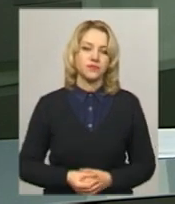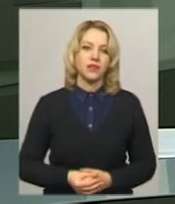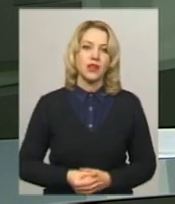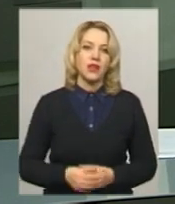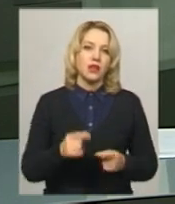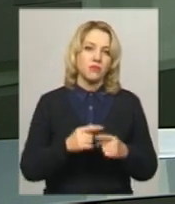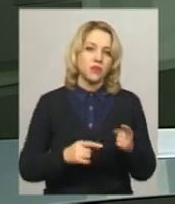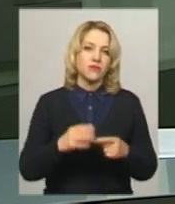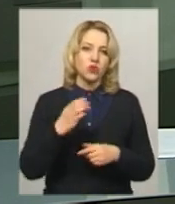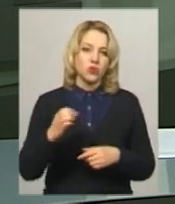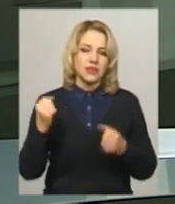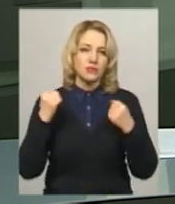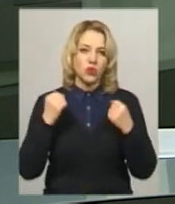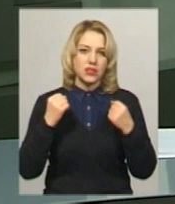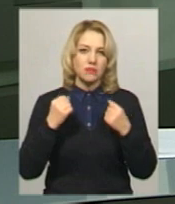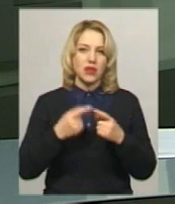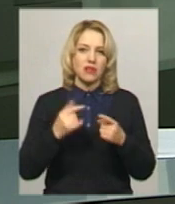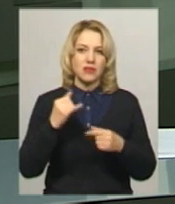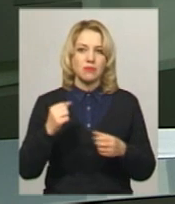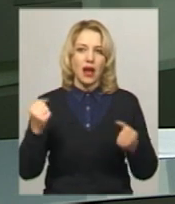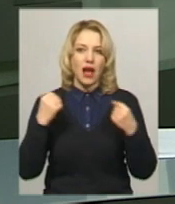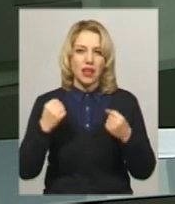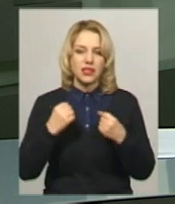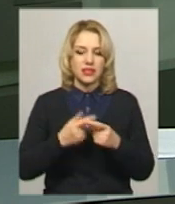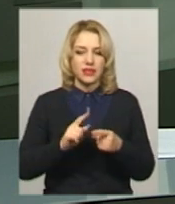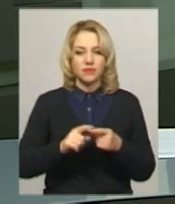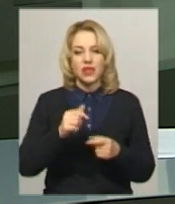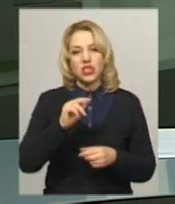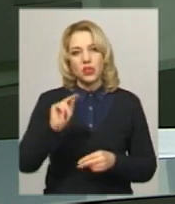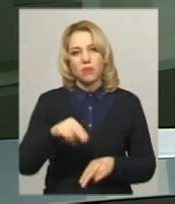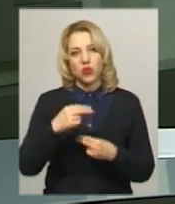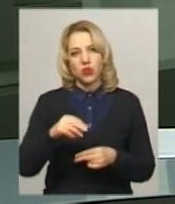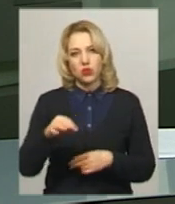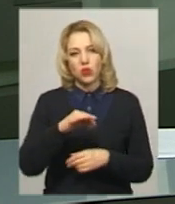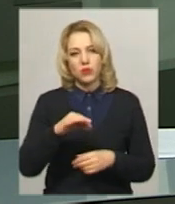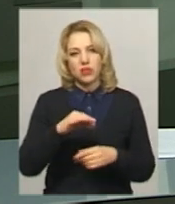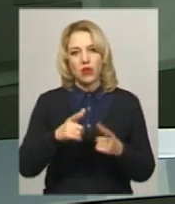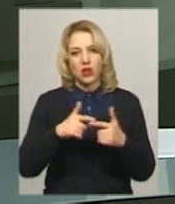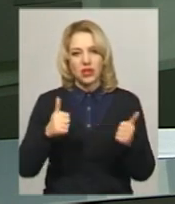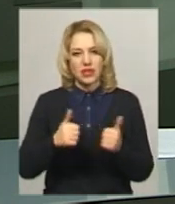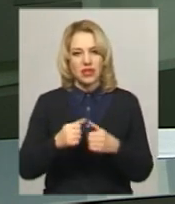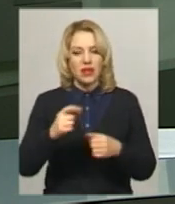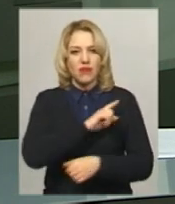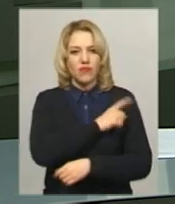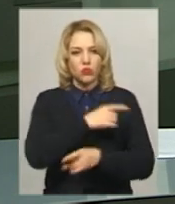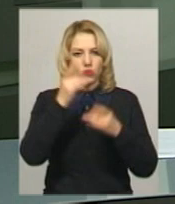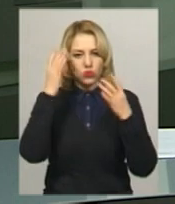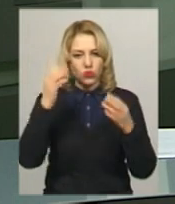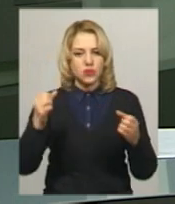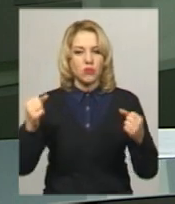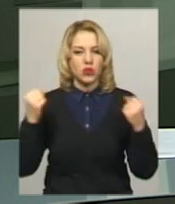Півсотні спортсменів змагалися в Хмельницькому на чемпіонаті обласної організації фізкультурно-спортивного товариства «Динамо